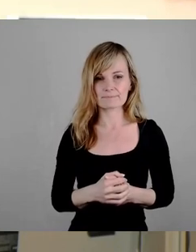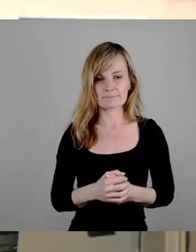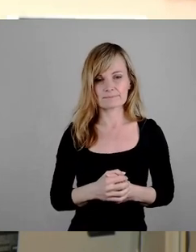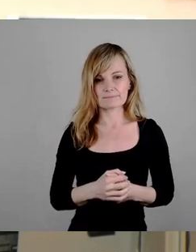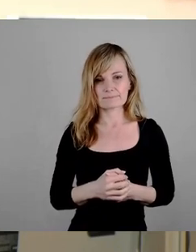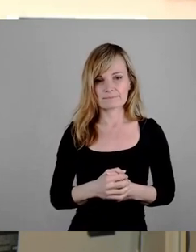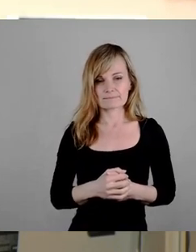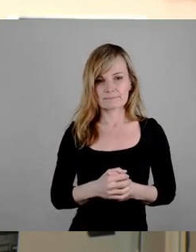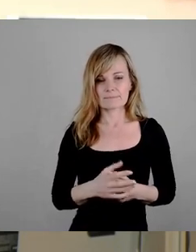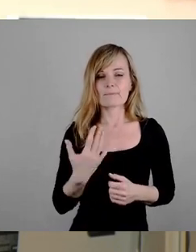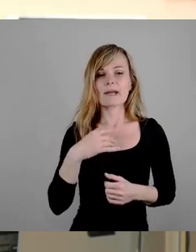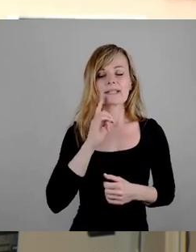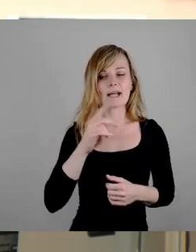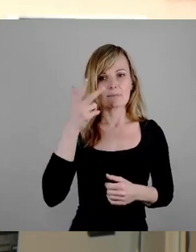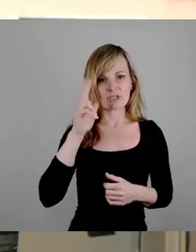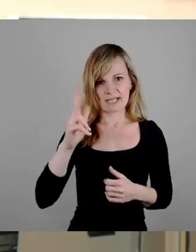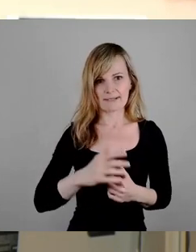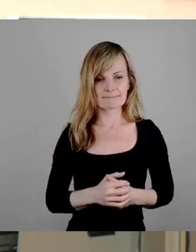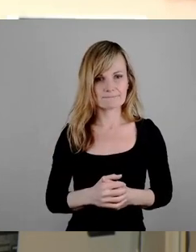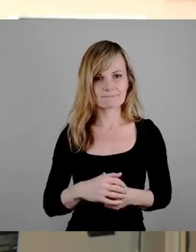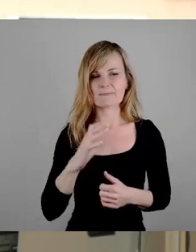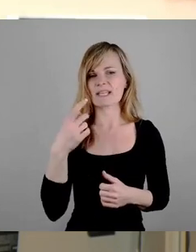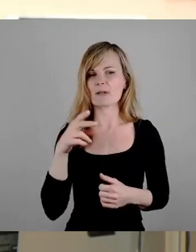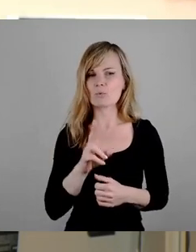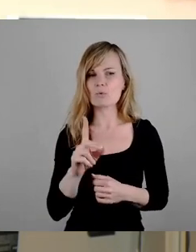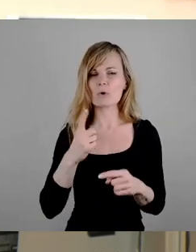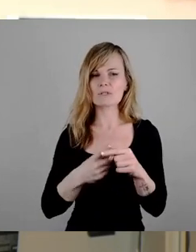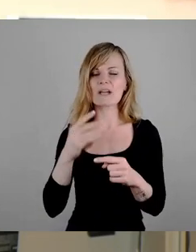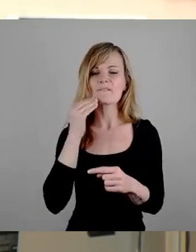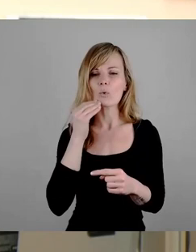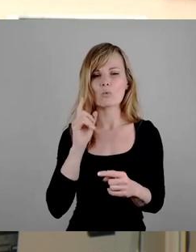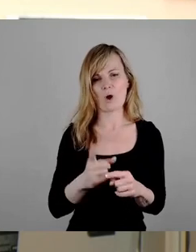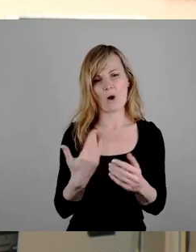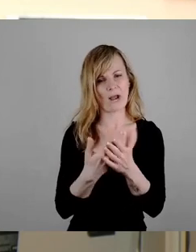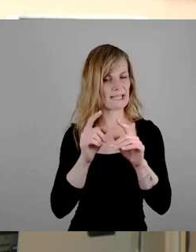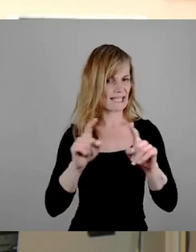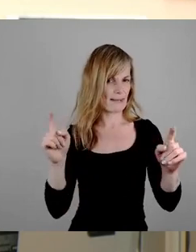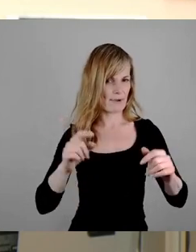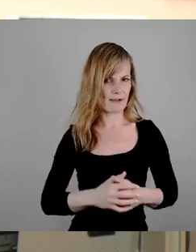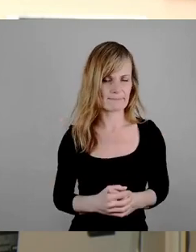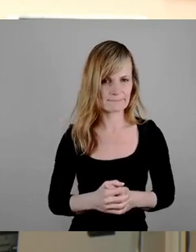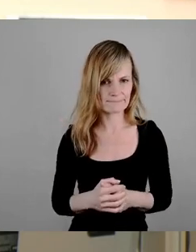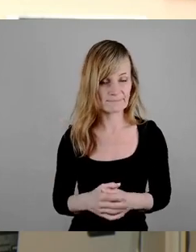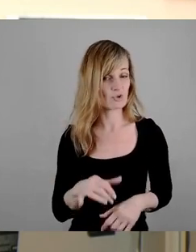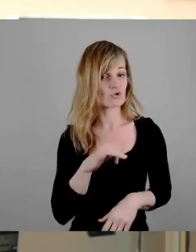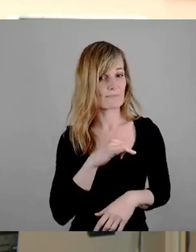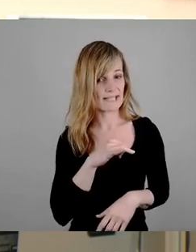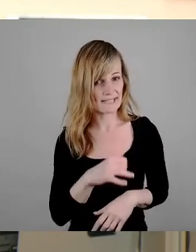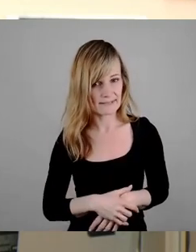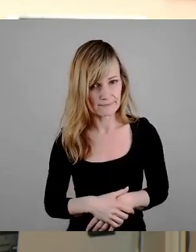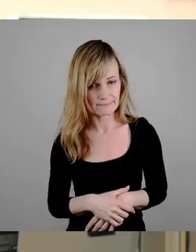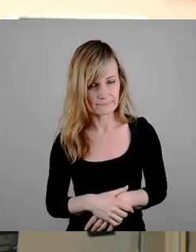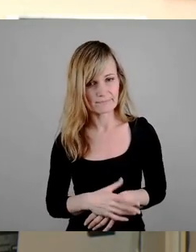Meine Damen und Herren, CDU und Wohnung, das ist auch so ein Thema. Es wird nämlich sehr spannend, wie das